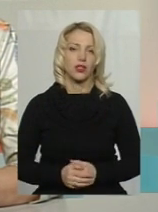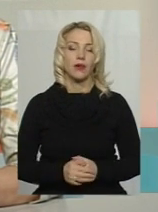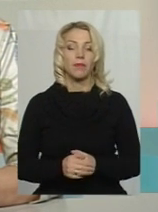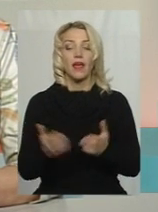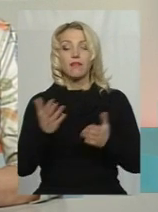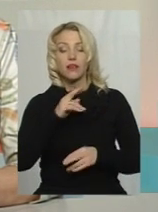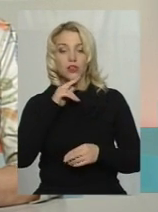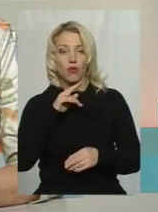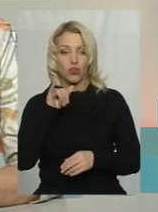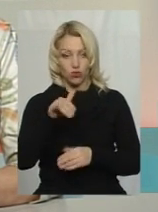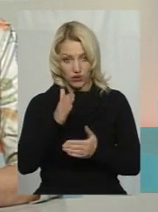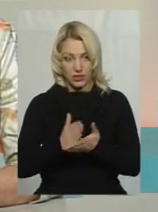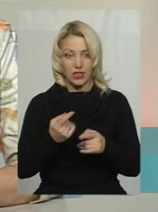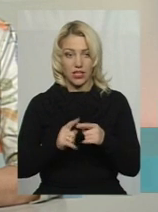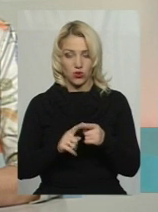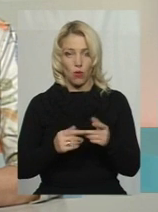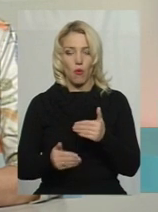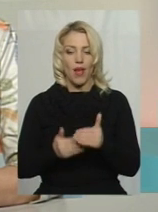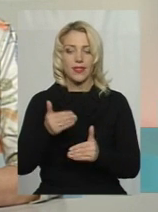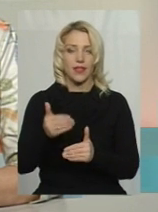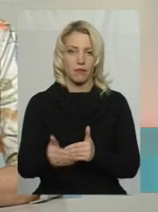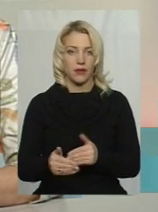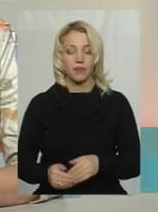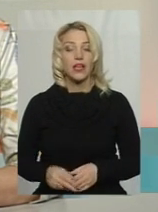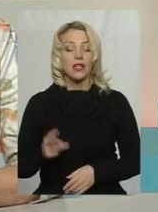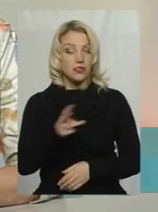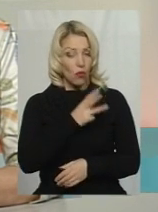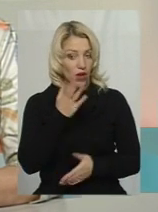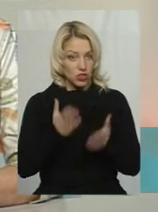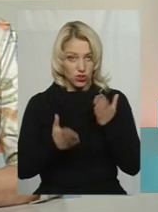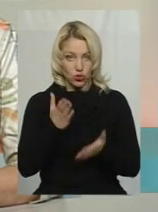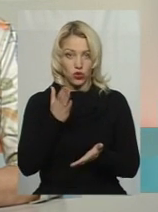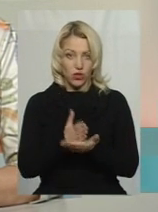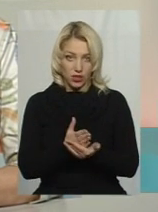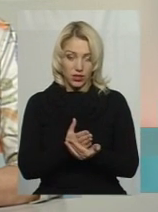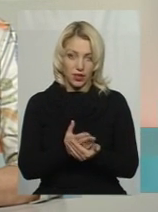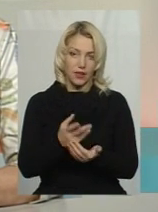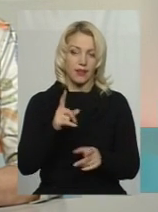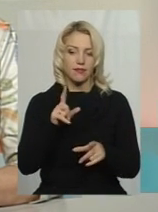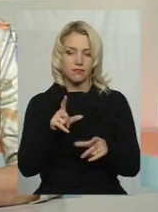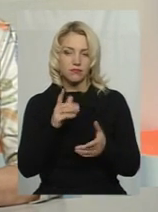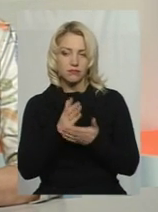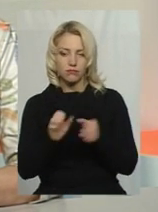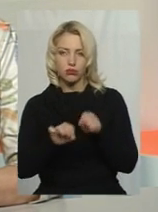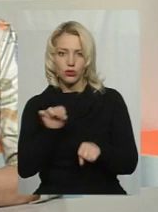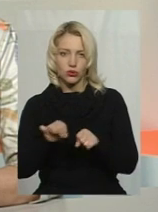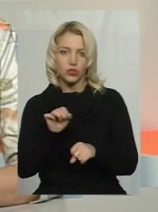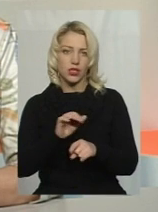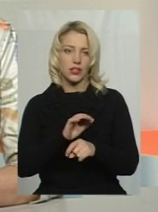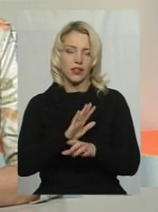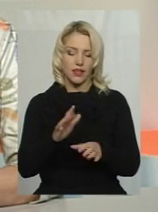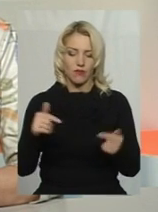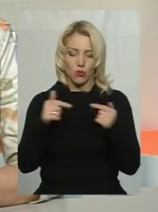зауваження у вас уже є на цьому етапі? Зауваження, якщо є, десь порушення не відповідають до проєктно